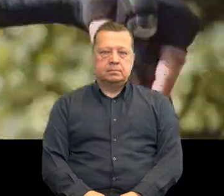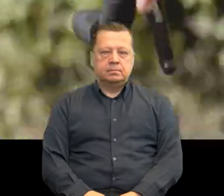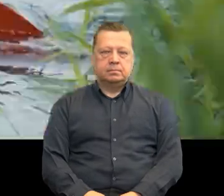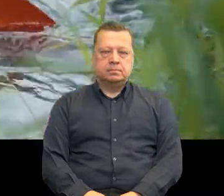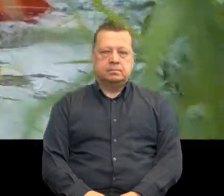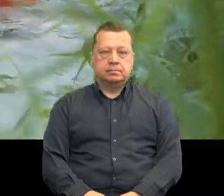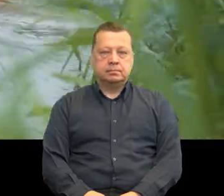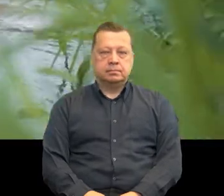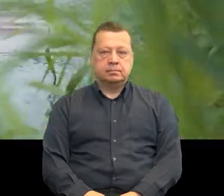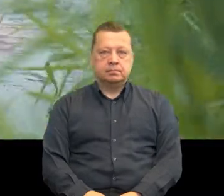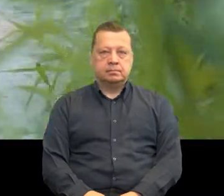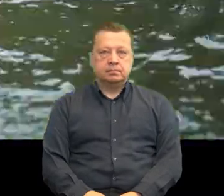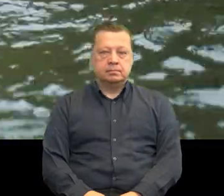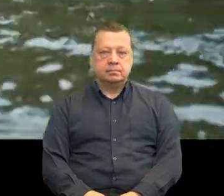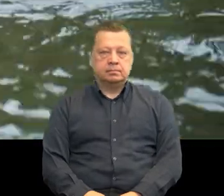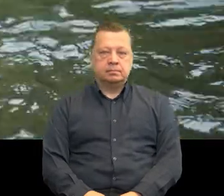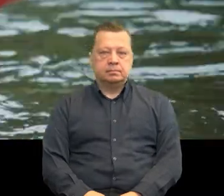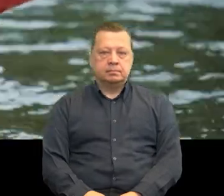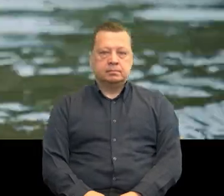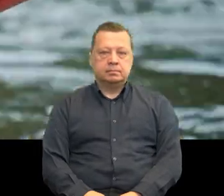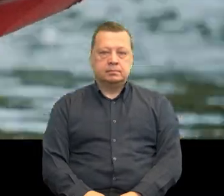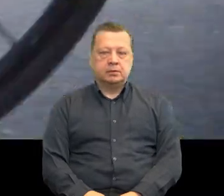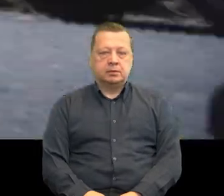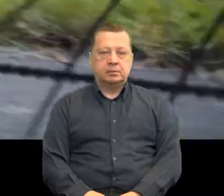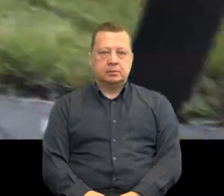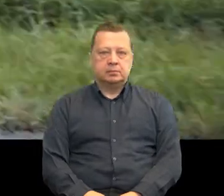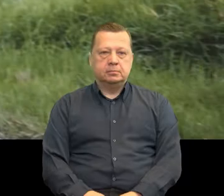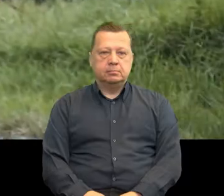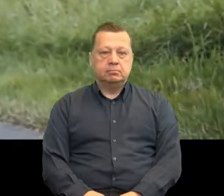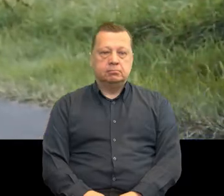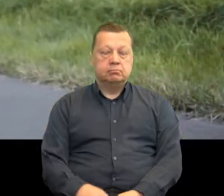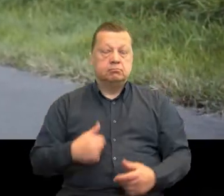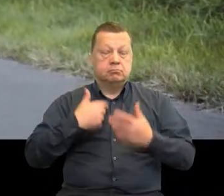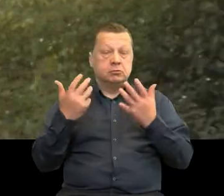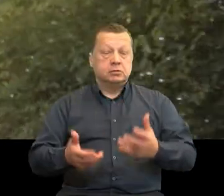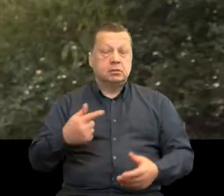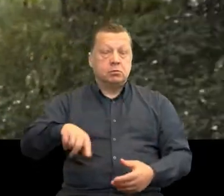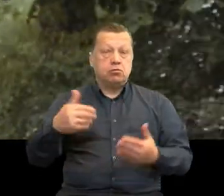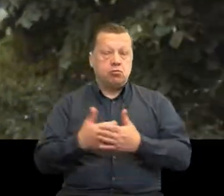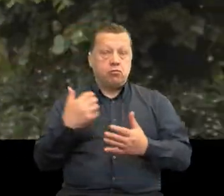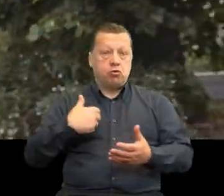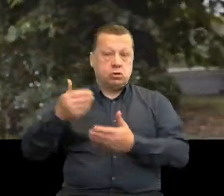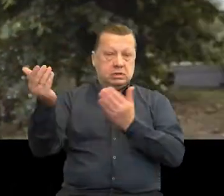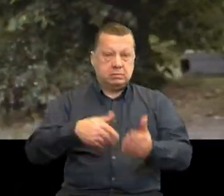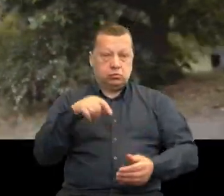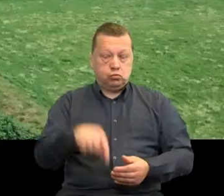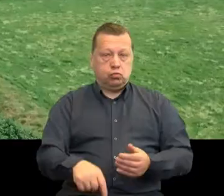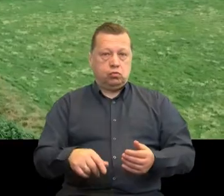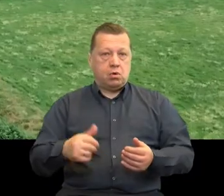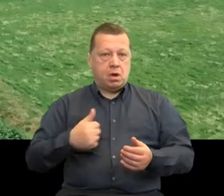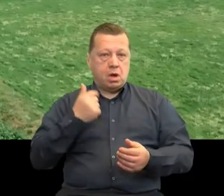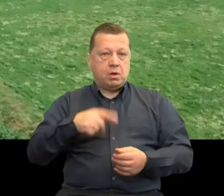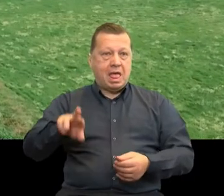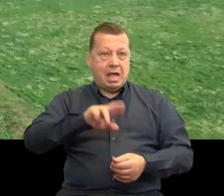szlaków konnych oraz szlaków wodnych. Chcemy zapraszać tutaj nowych gości. Chcemy, aby poznawali nasz